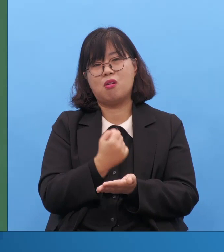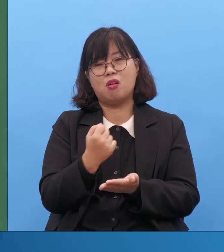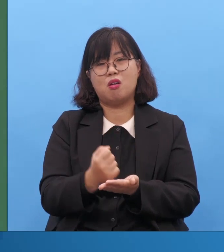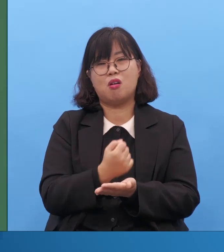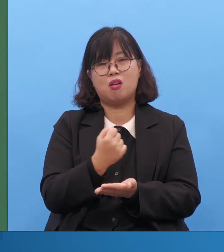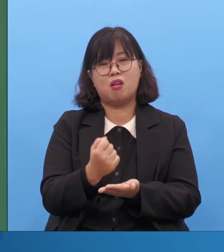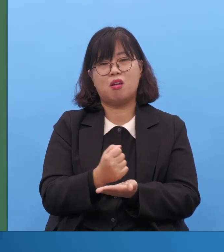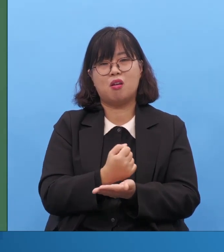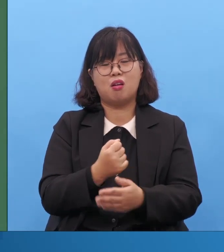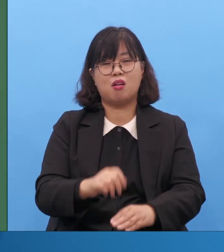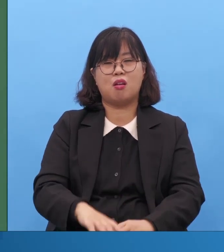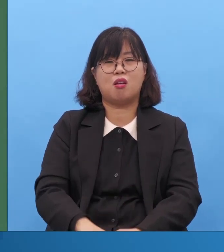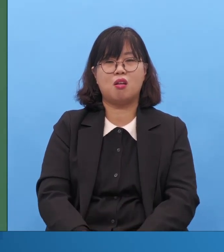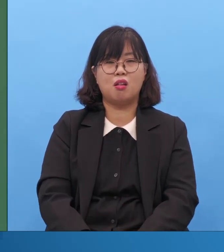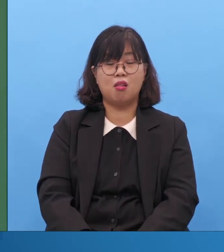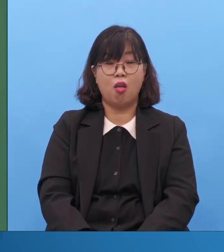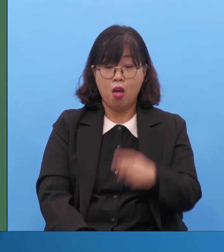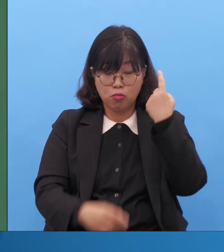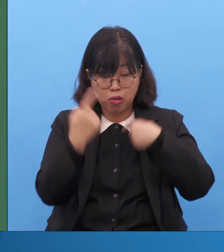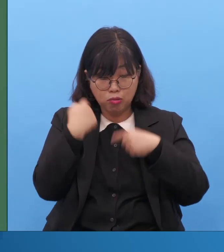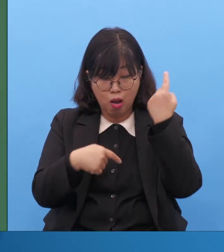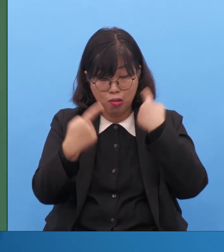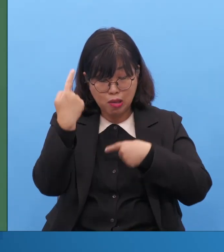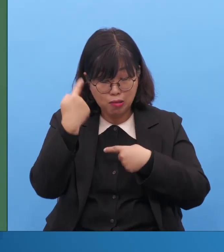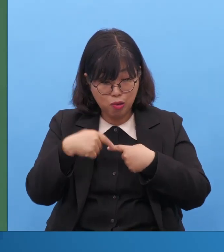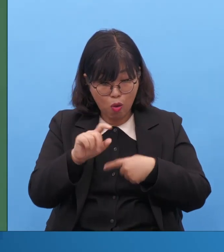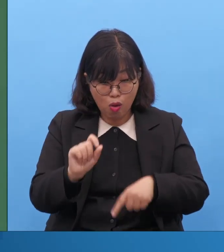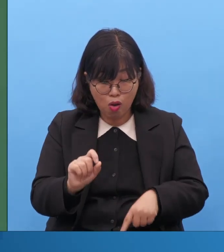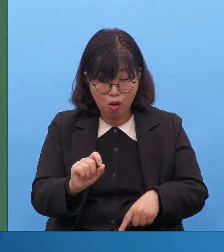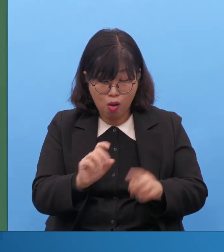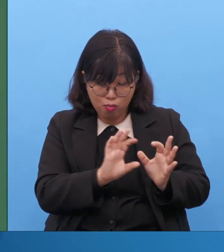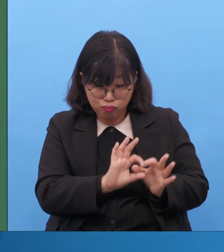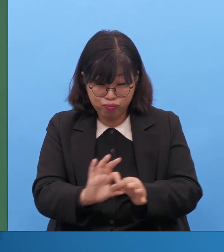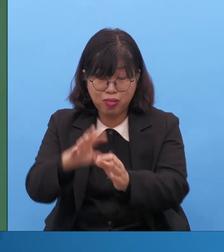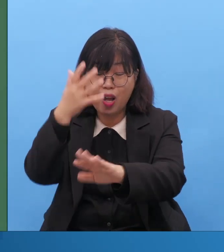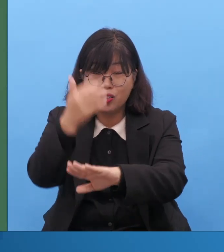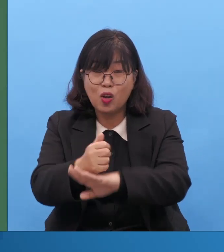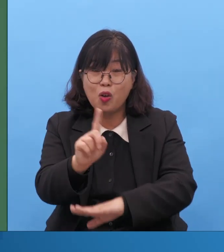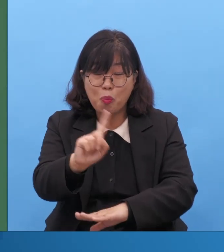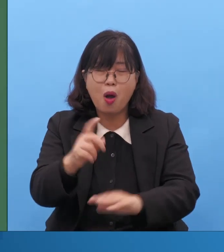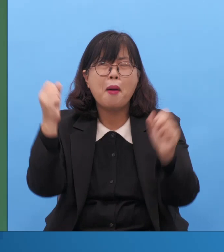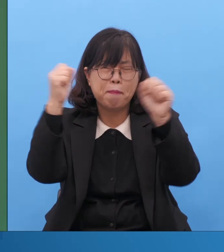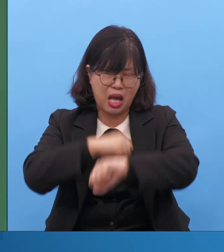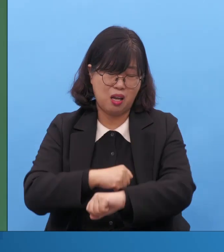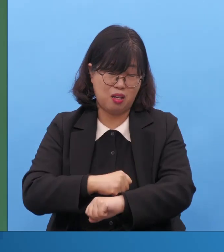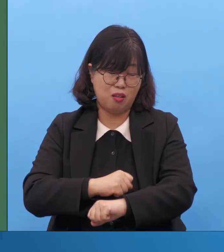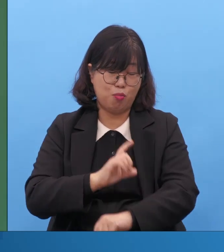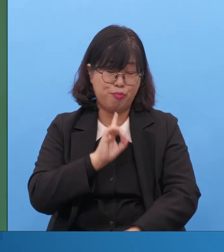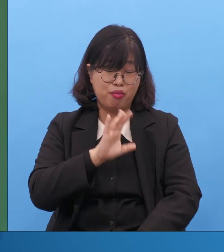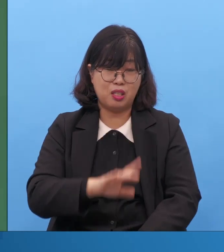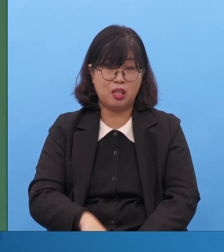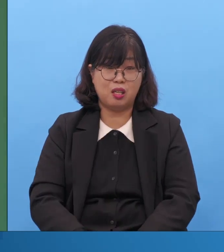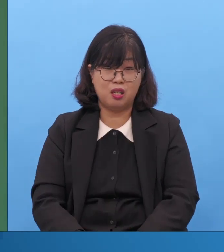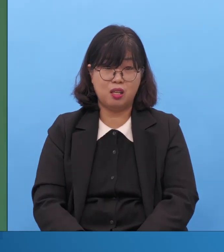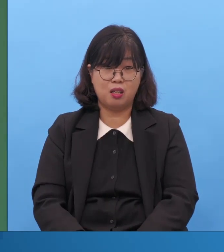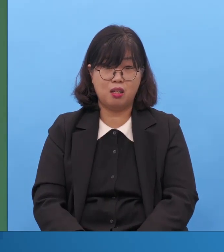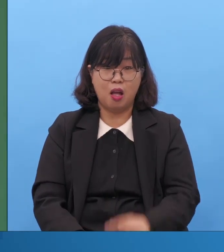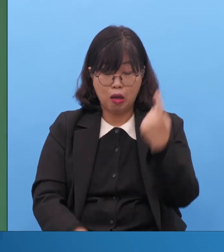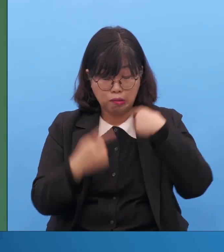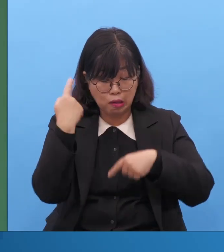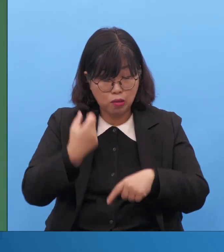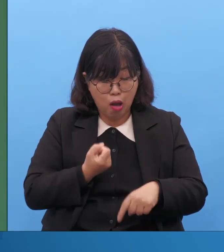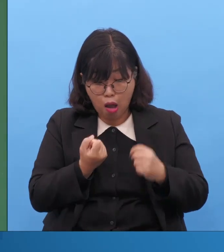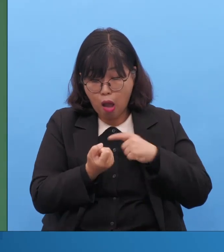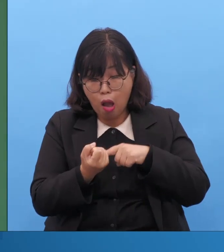못 때문에 멸마받을 상처를 그렇게 깊이 안고 그래, 그래. 사랑하고 존중하면 안 되죠. 이렇게 이런